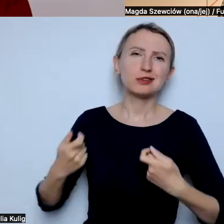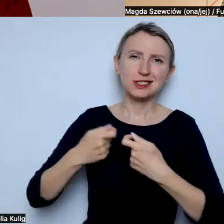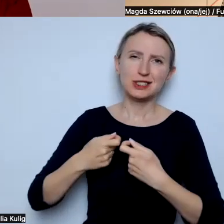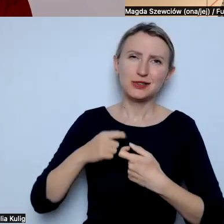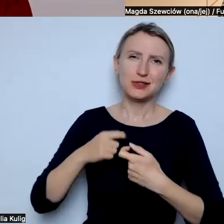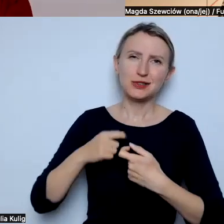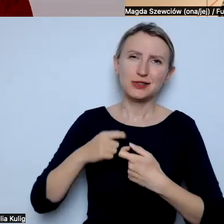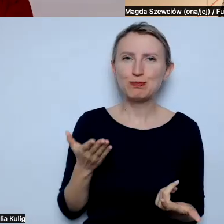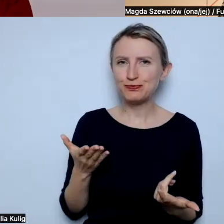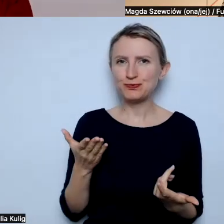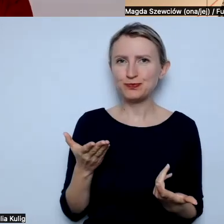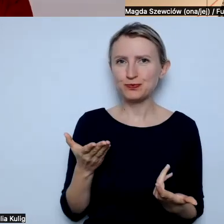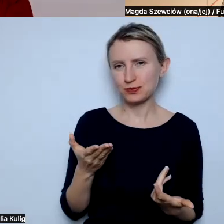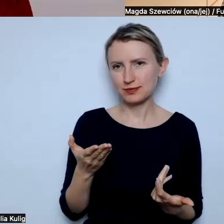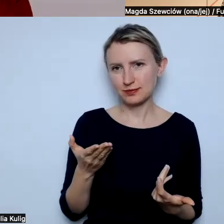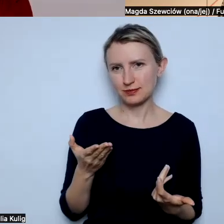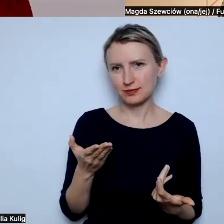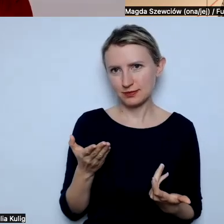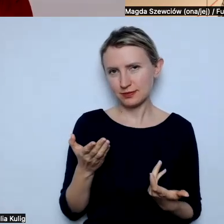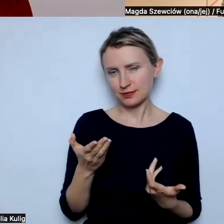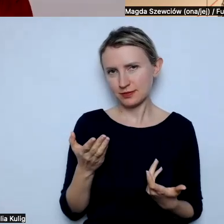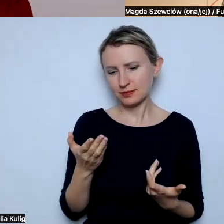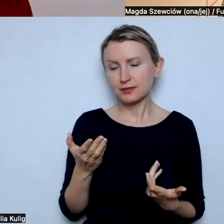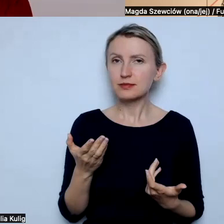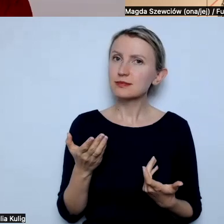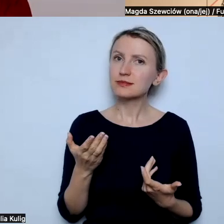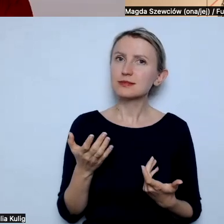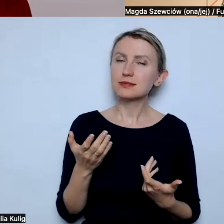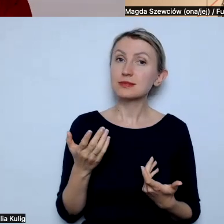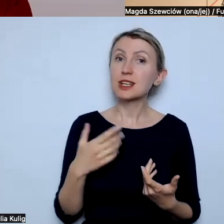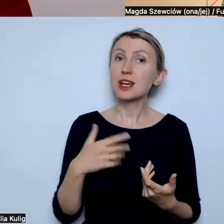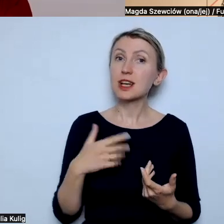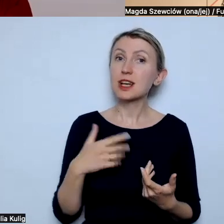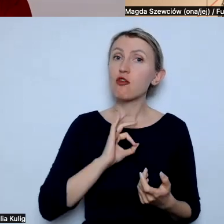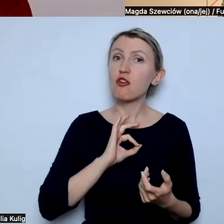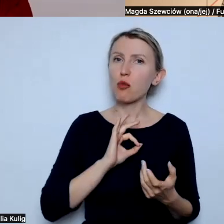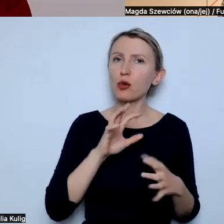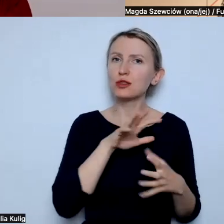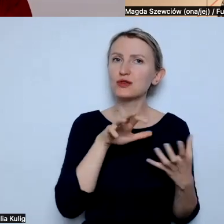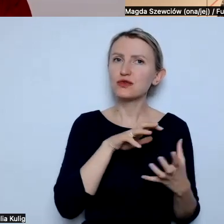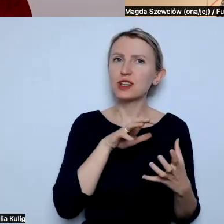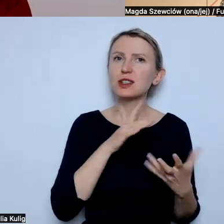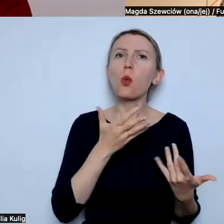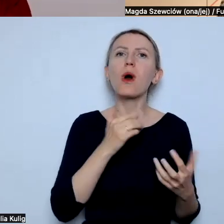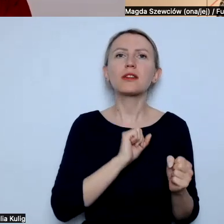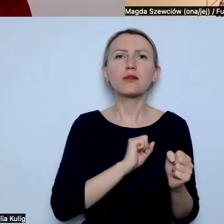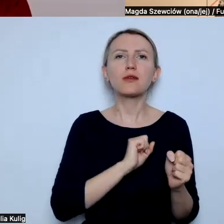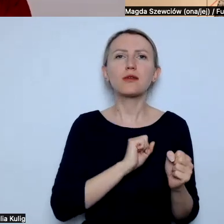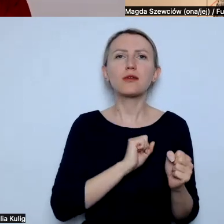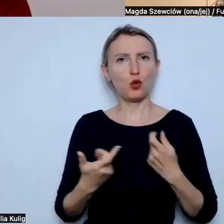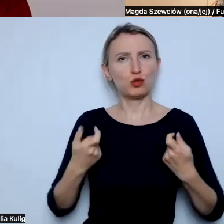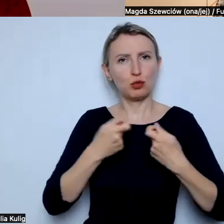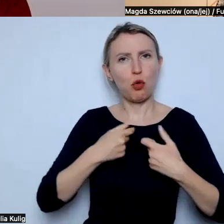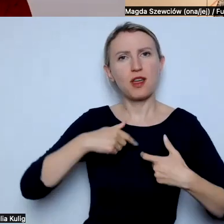znowu w moich bańkach łatwo być sojuszniczką, bo wiem, że jak